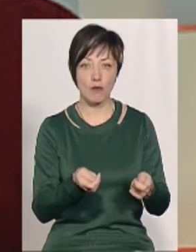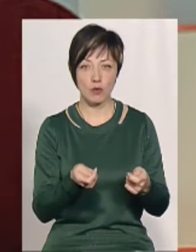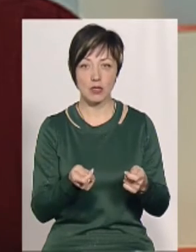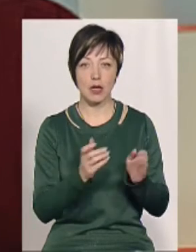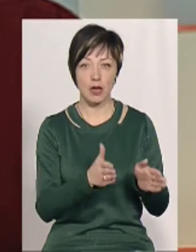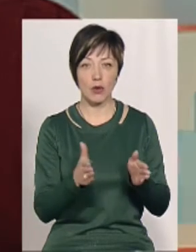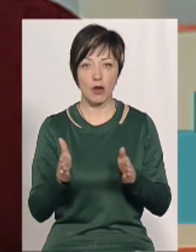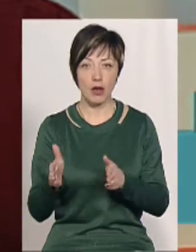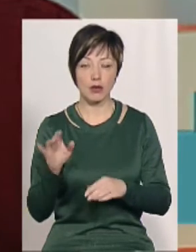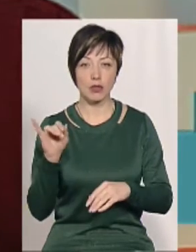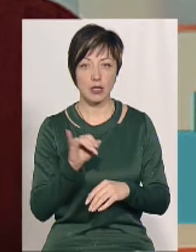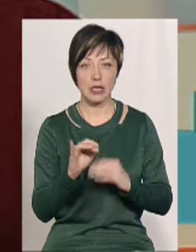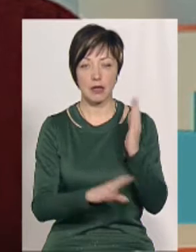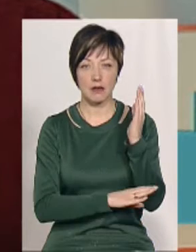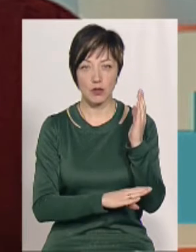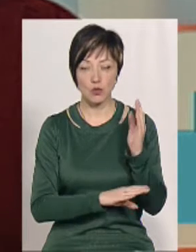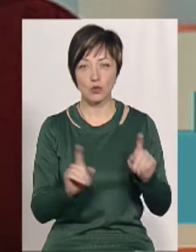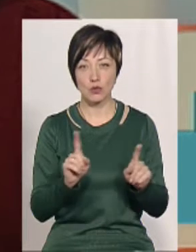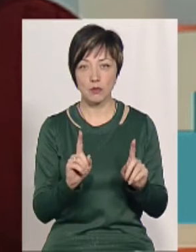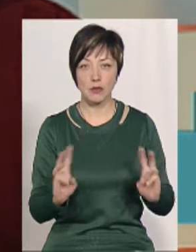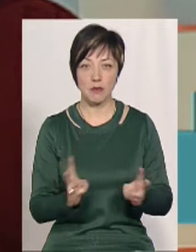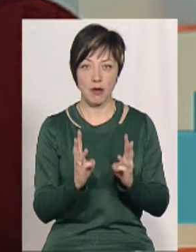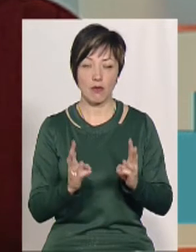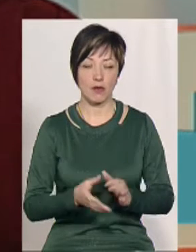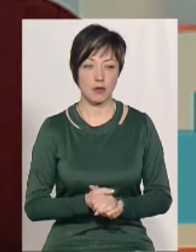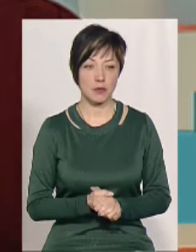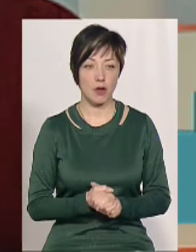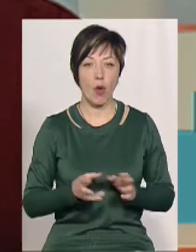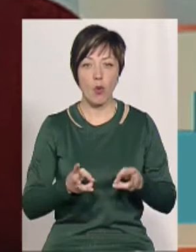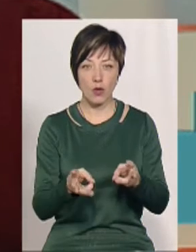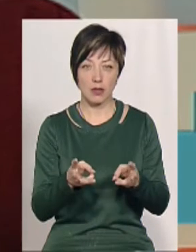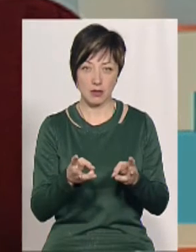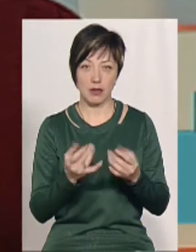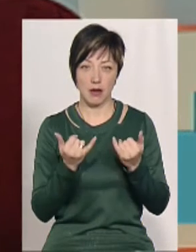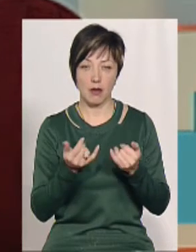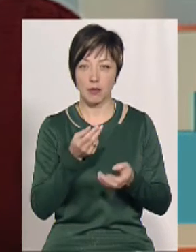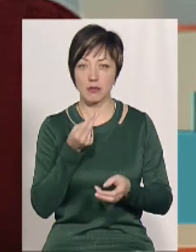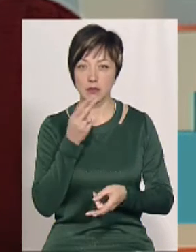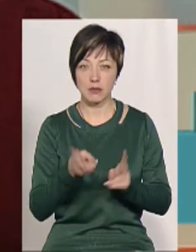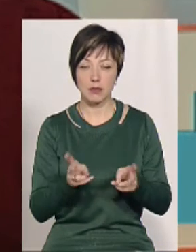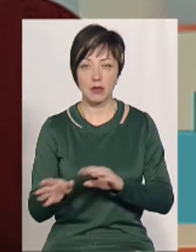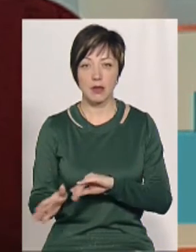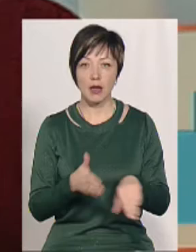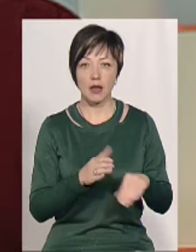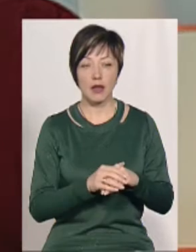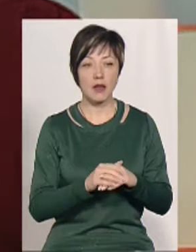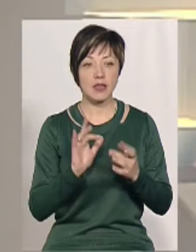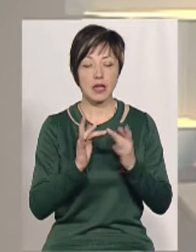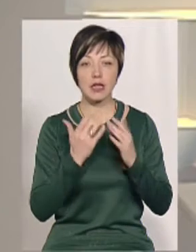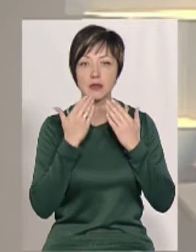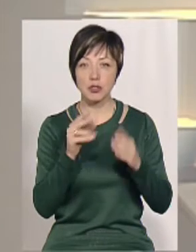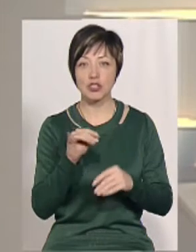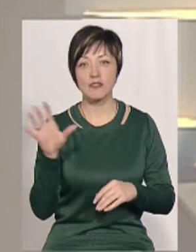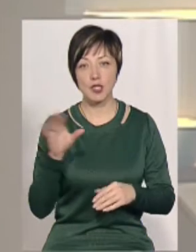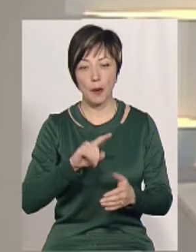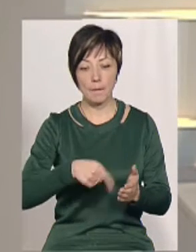регулярно і деревину для того, щоб спалювати котлі. І в Ютубі запитують, чи у